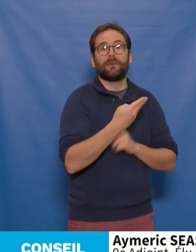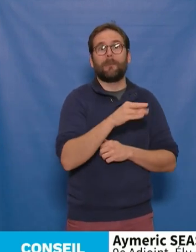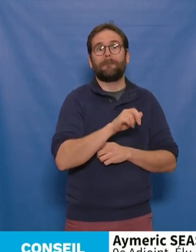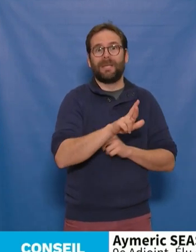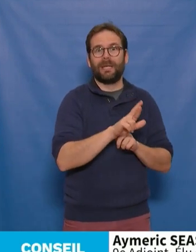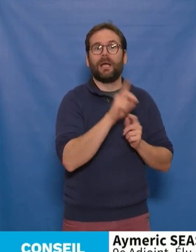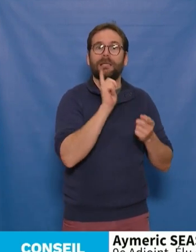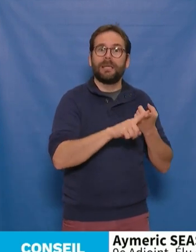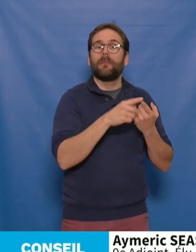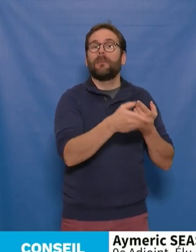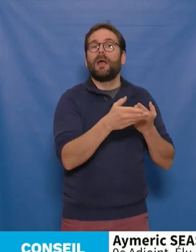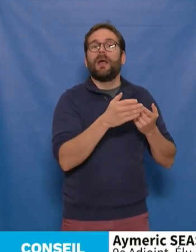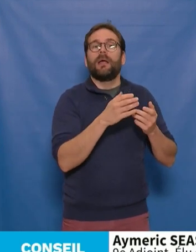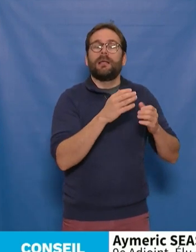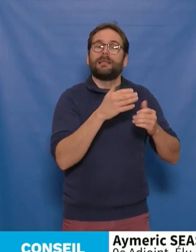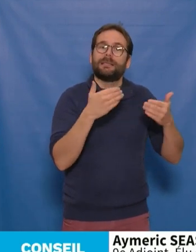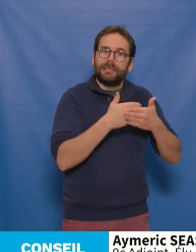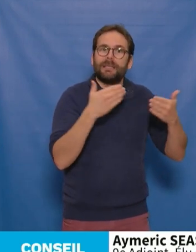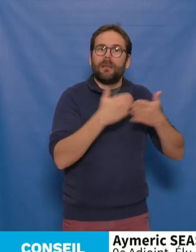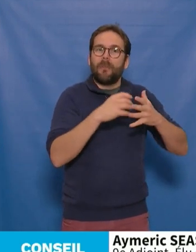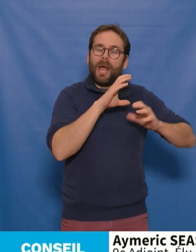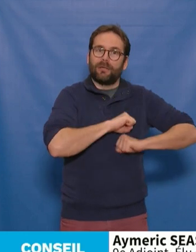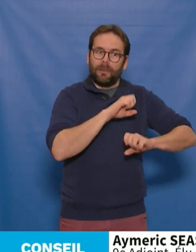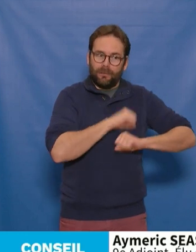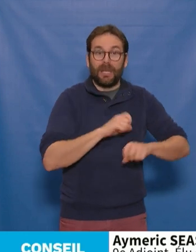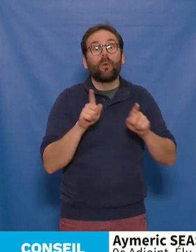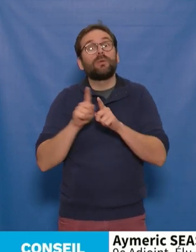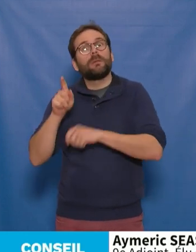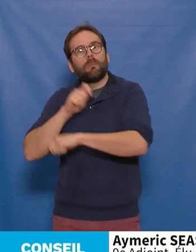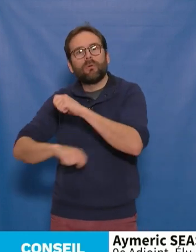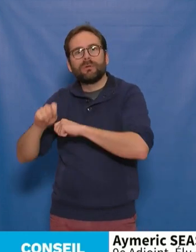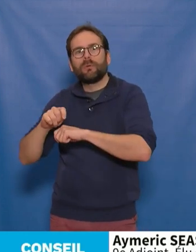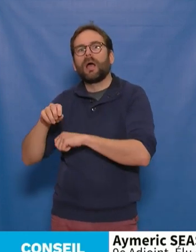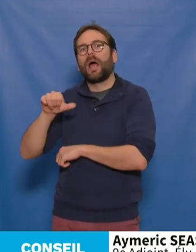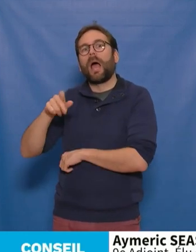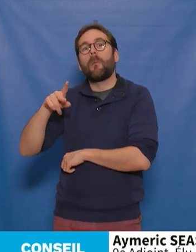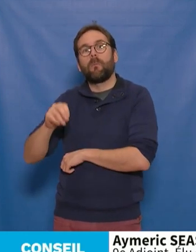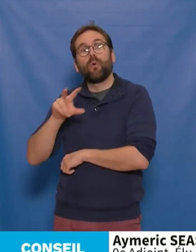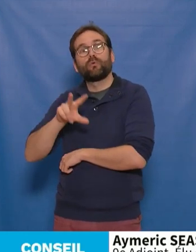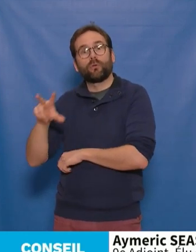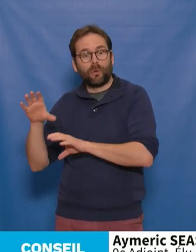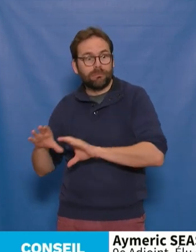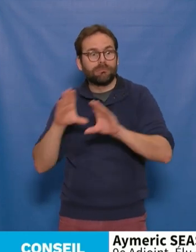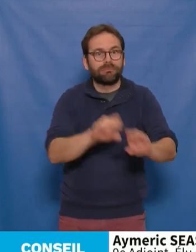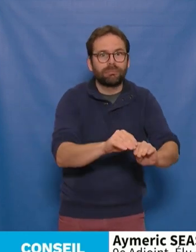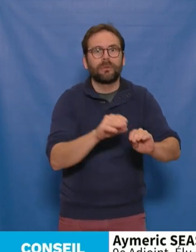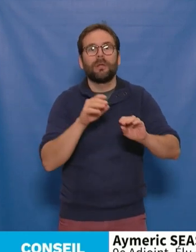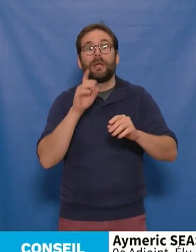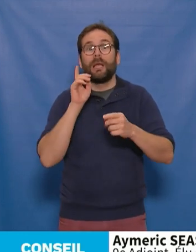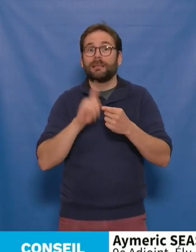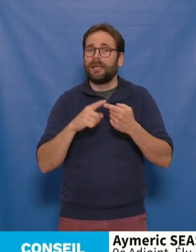expérimental et temporairement l'association APO 33 qui nous offre de belles expérimentations